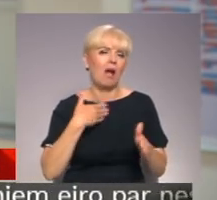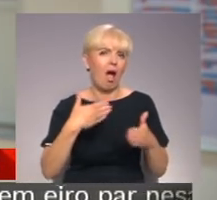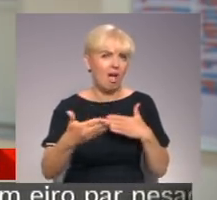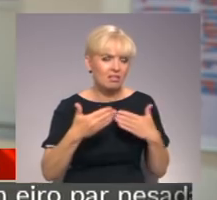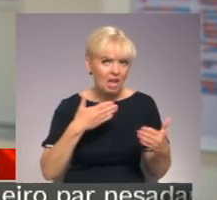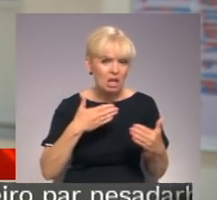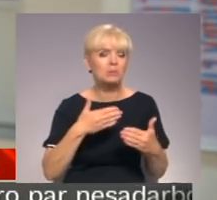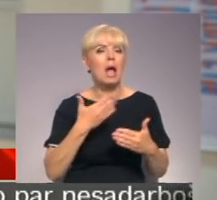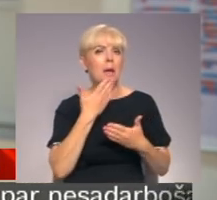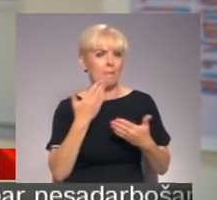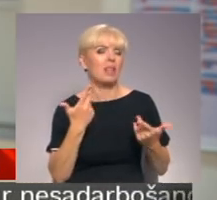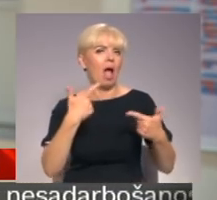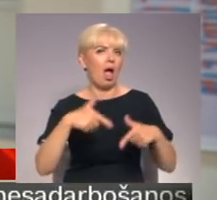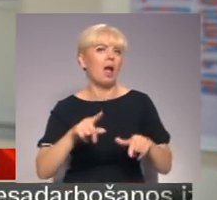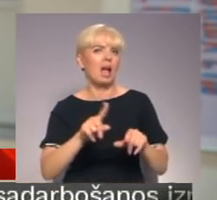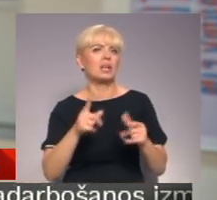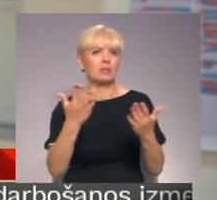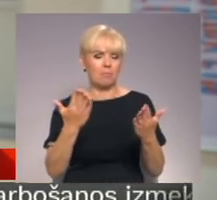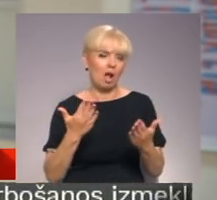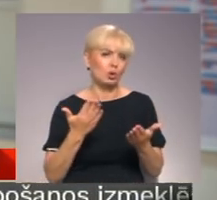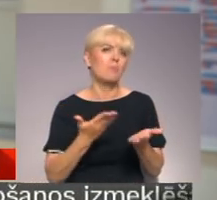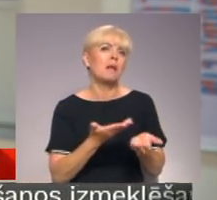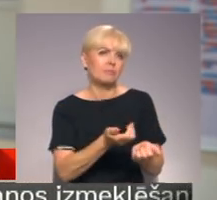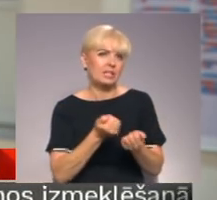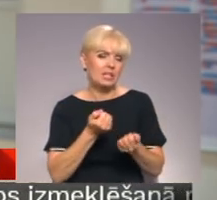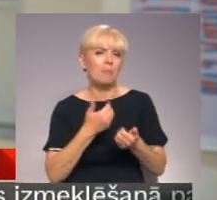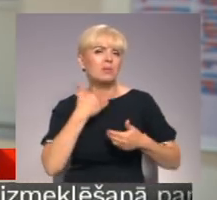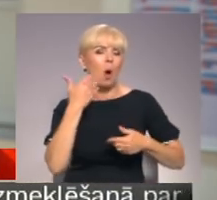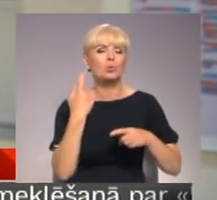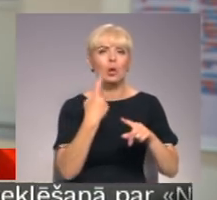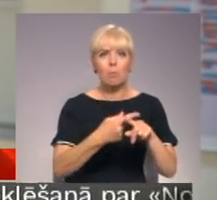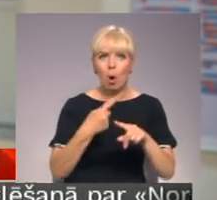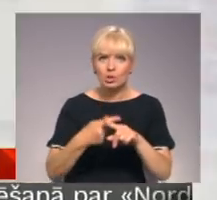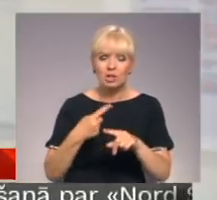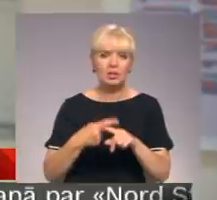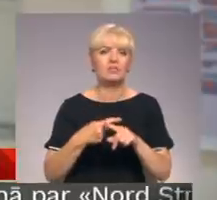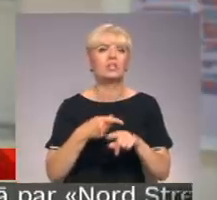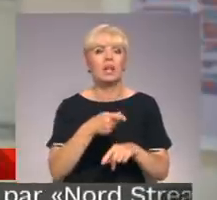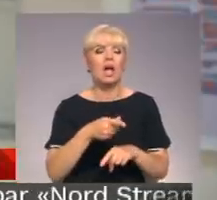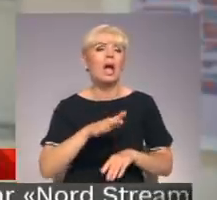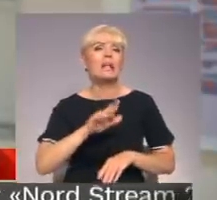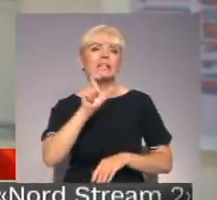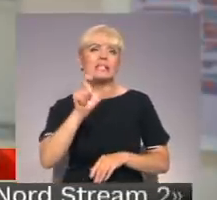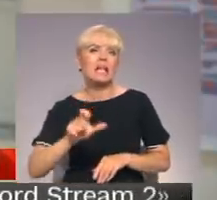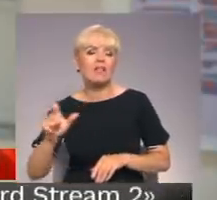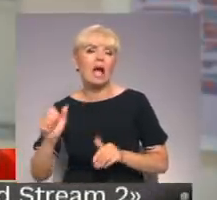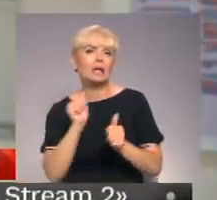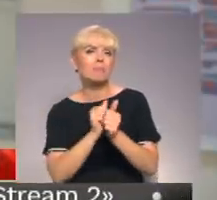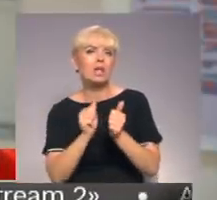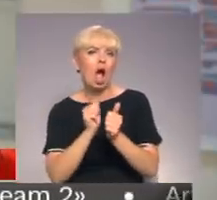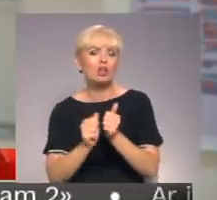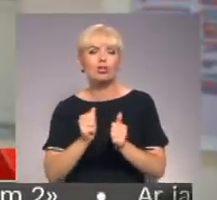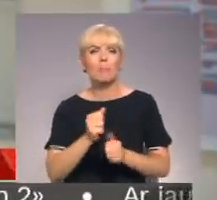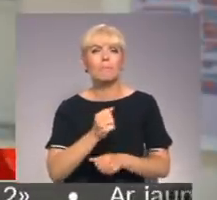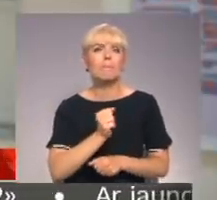mums ir panākumi. Mēs saņemam daudz pozitīvas atsaukmes. Cilvēki visbiežāk baidās